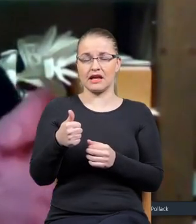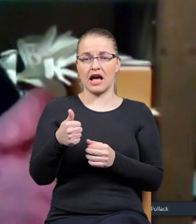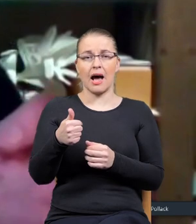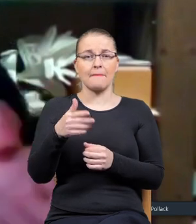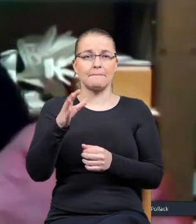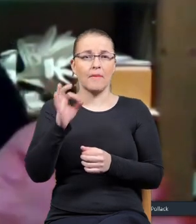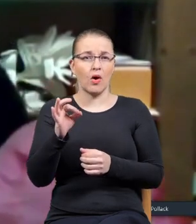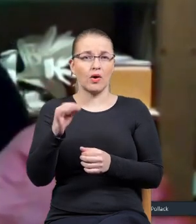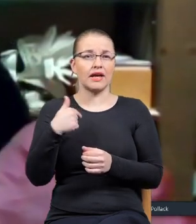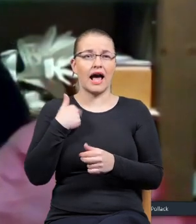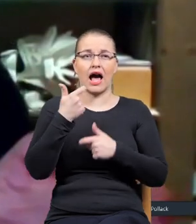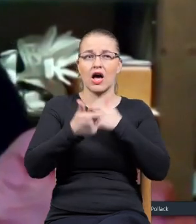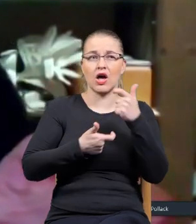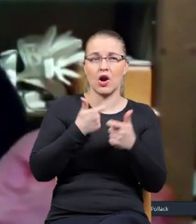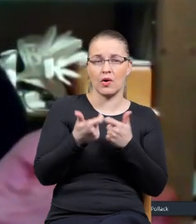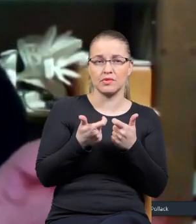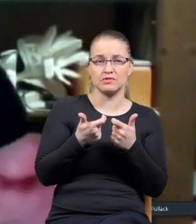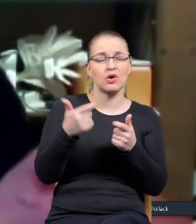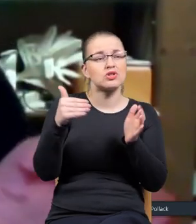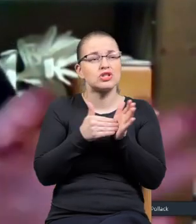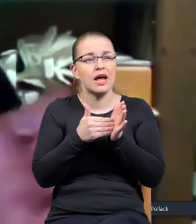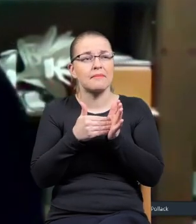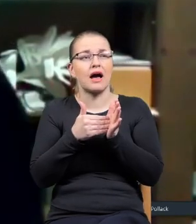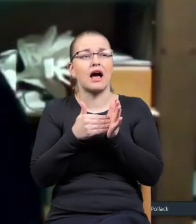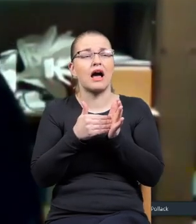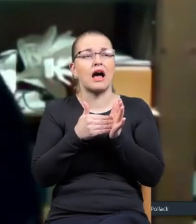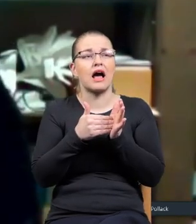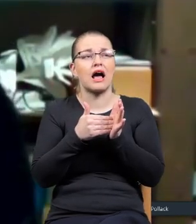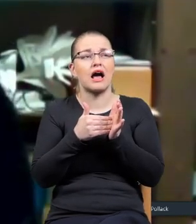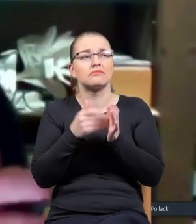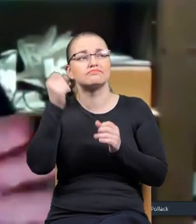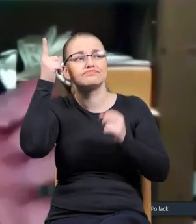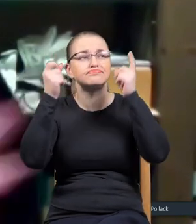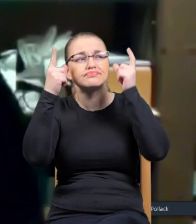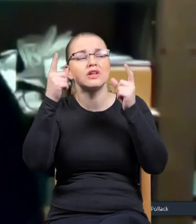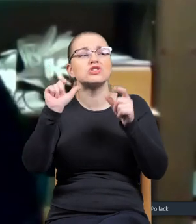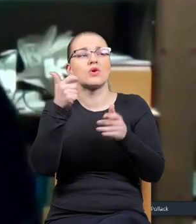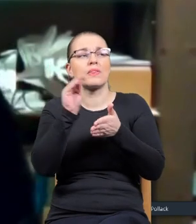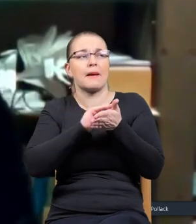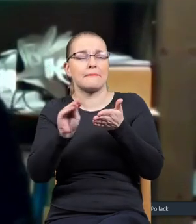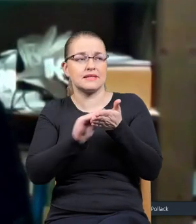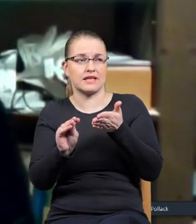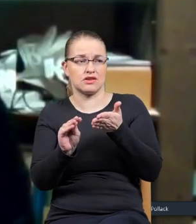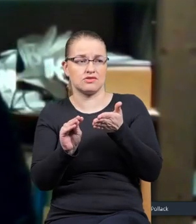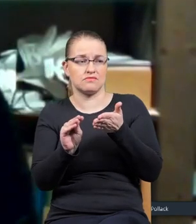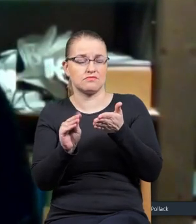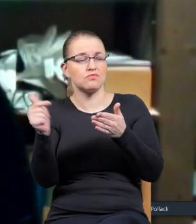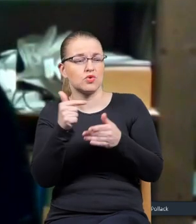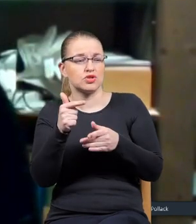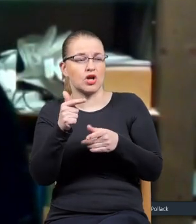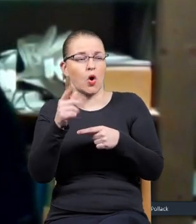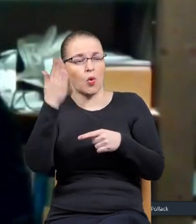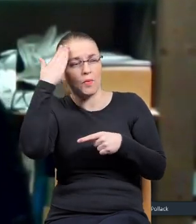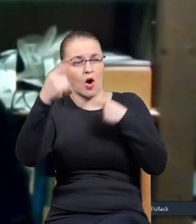trzeba być kreatywnym, żeby tak napisać, prawda, bo to jest jednak, jak ktoś mówi po amerykańsku,